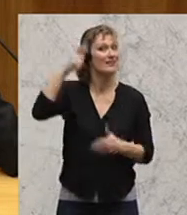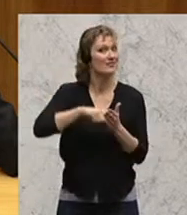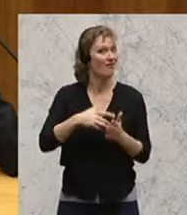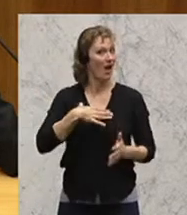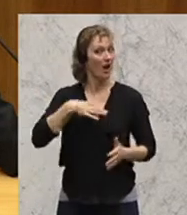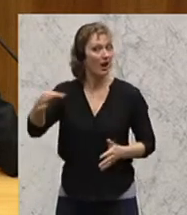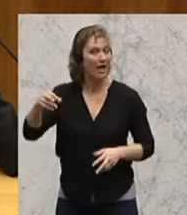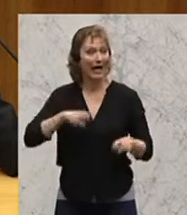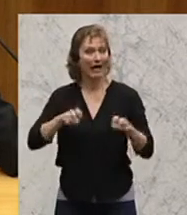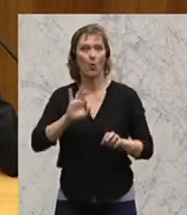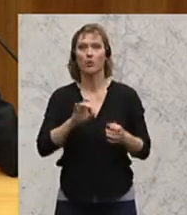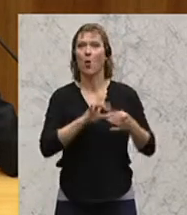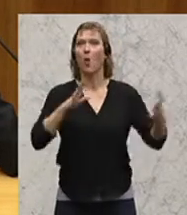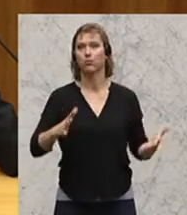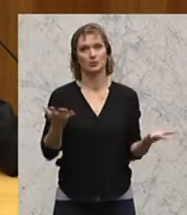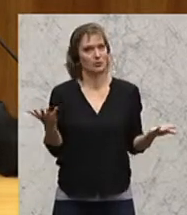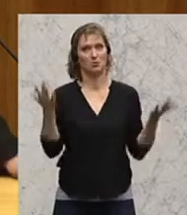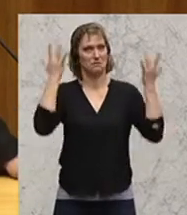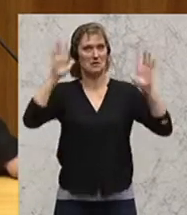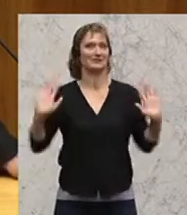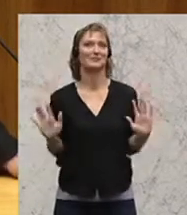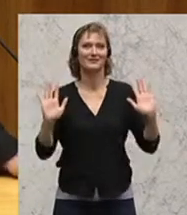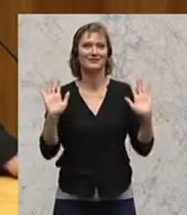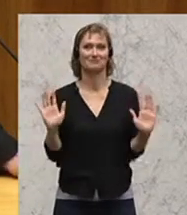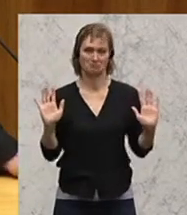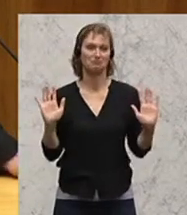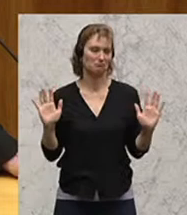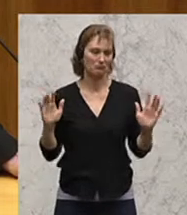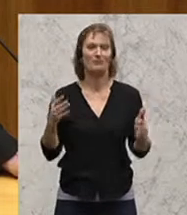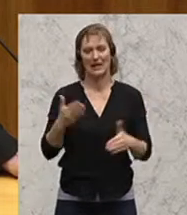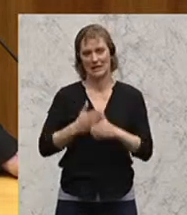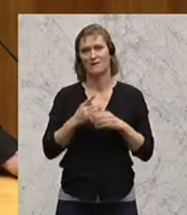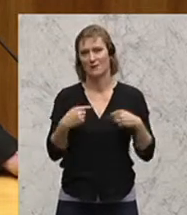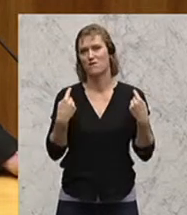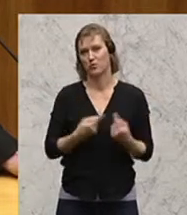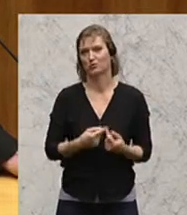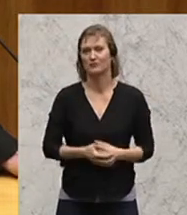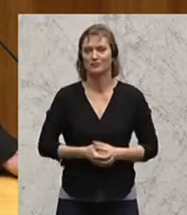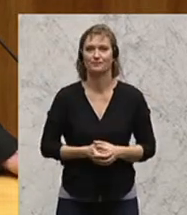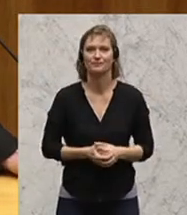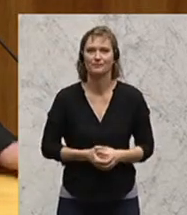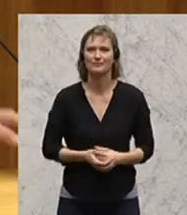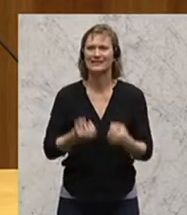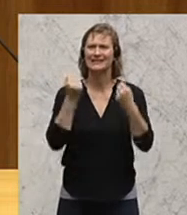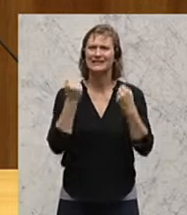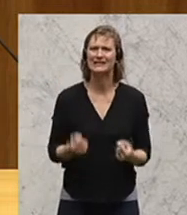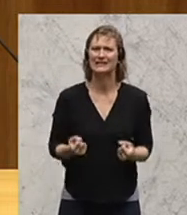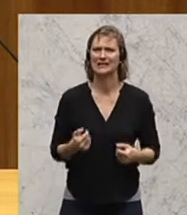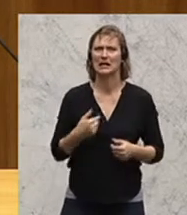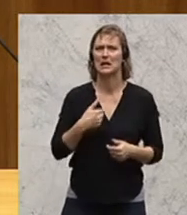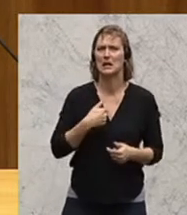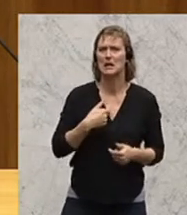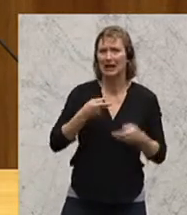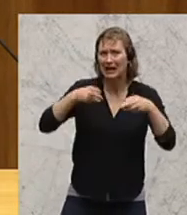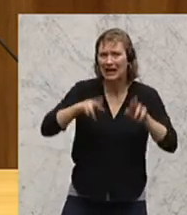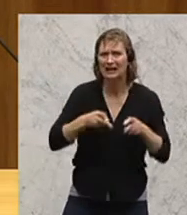Regierungspartei oder Oppositionspartei ist. Das hat uns mit Sicherheit geholfen. Ich halte es aber, ich halte es nicht